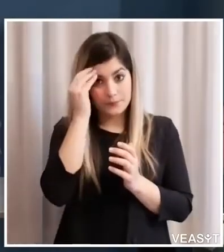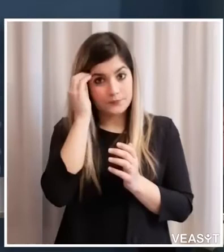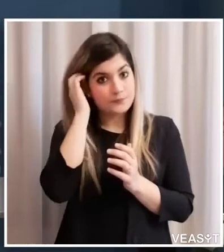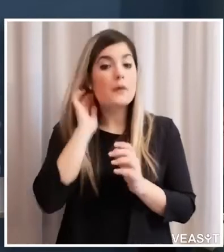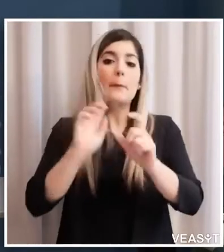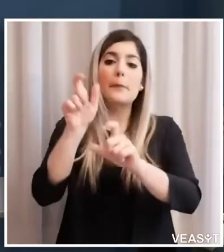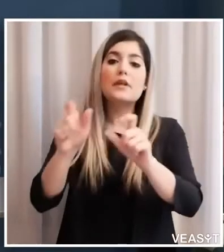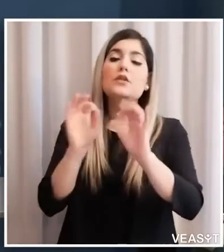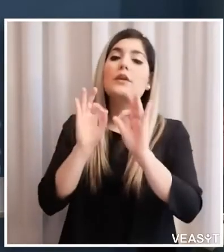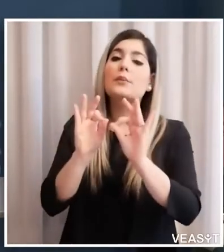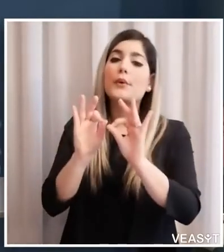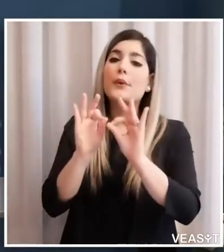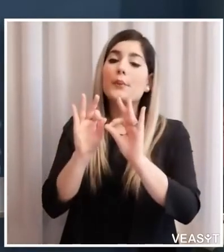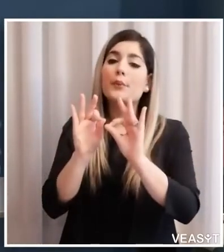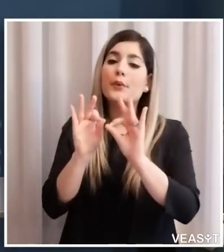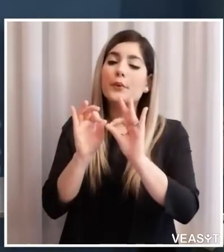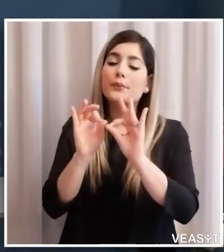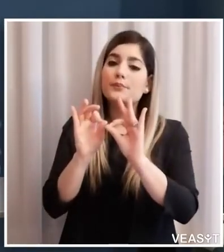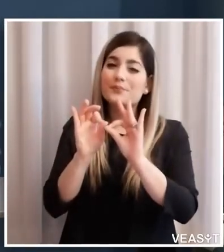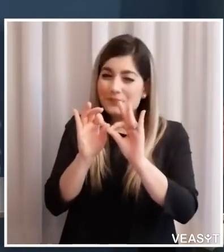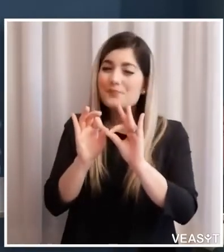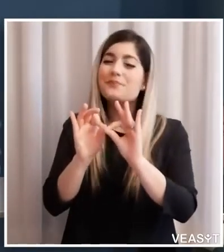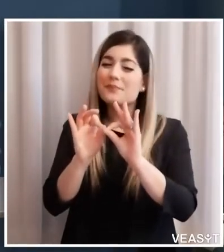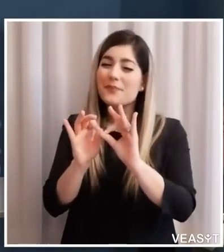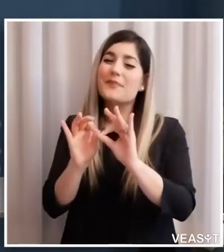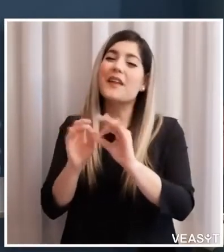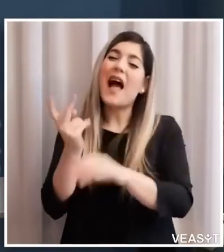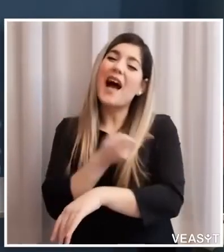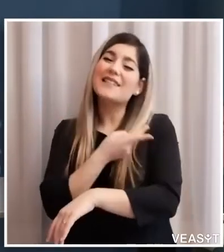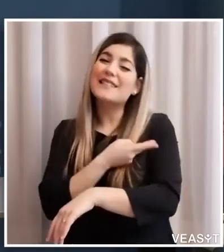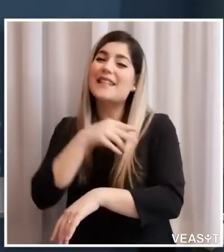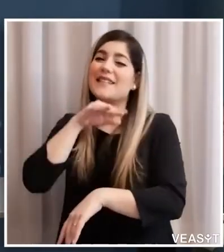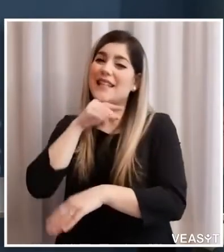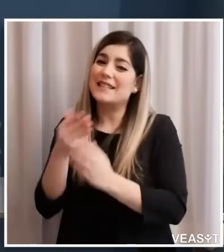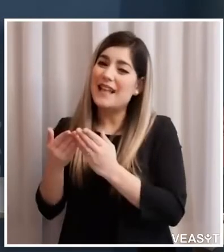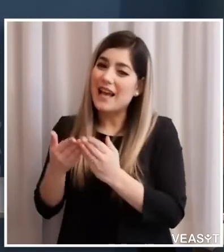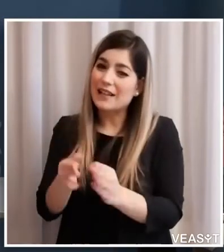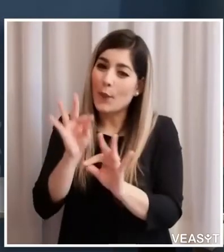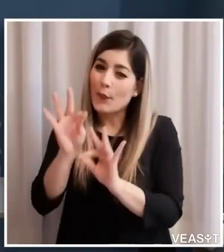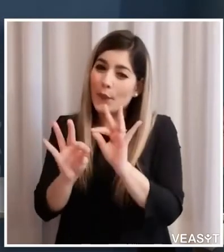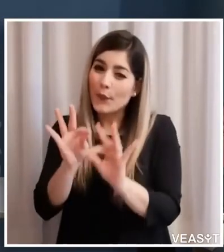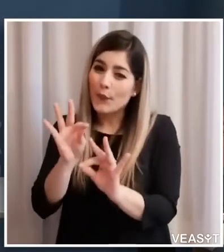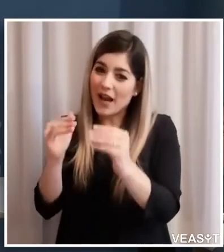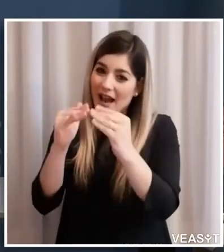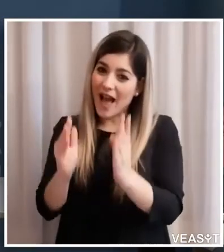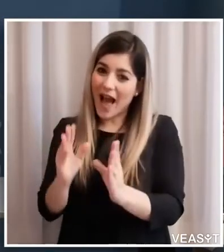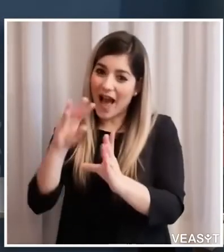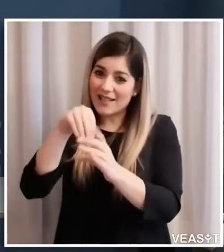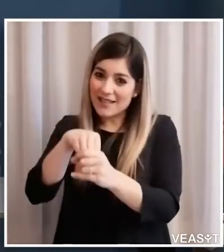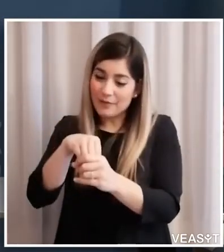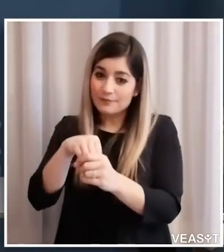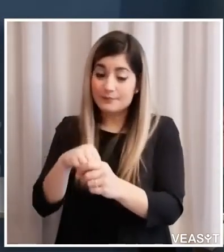i loro anziani i loro cari nelle cure domiciliari cioè una parte di